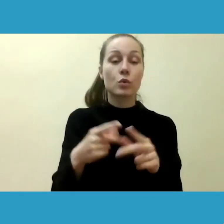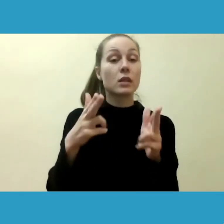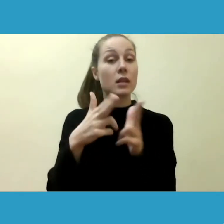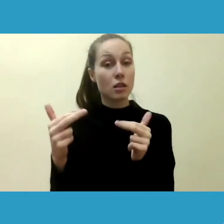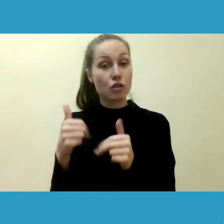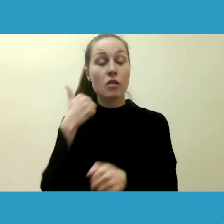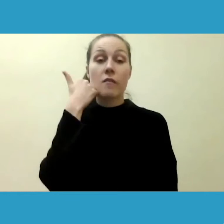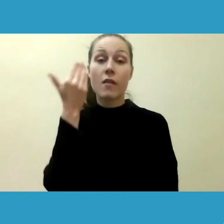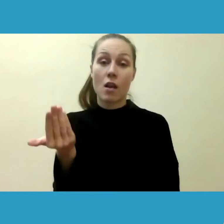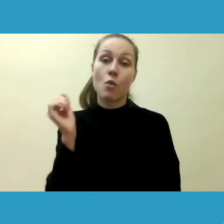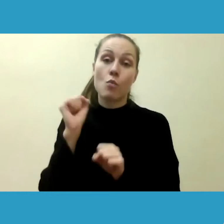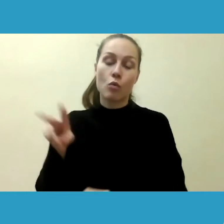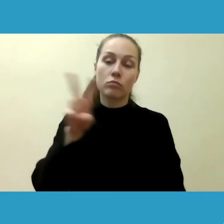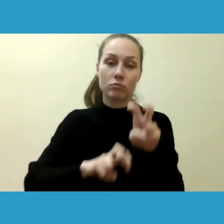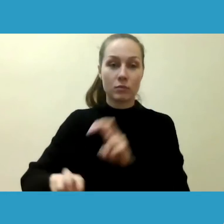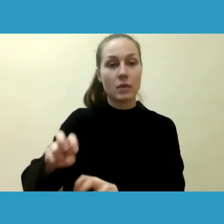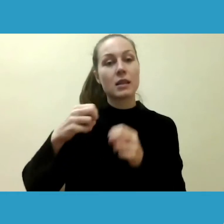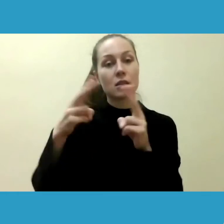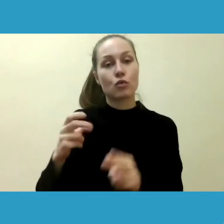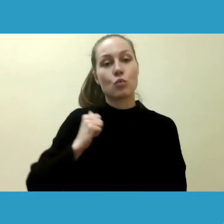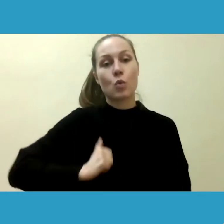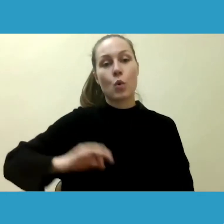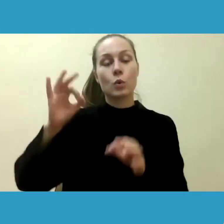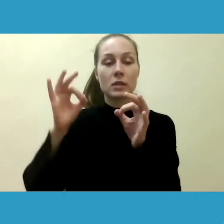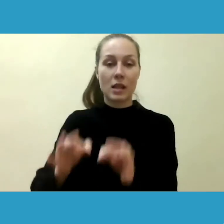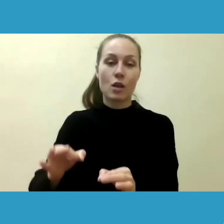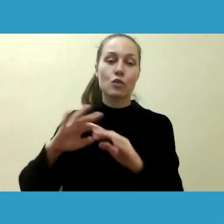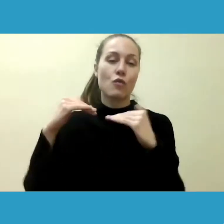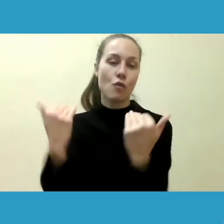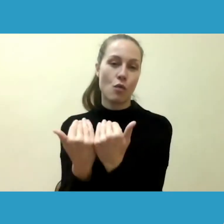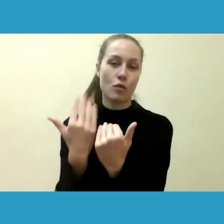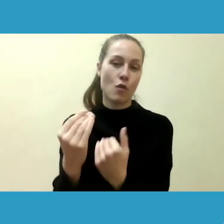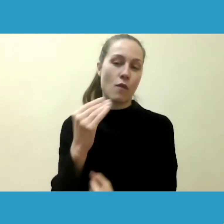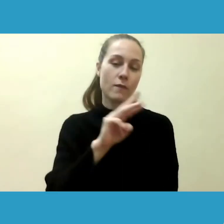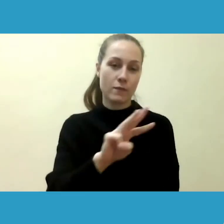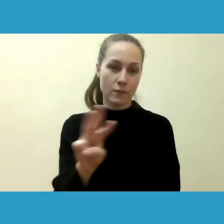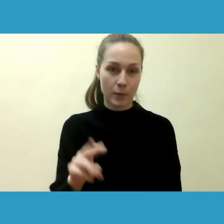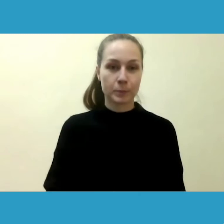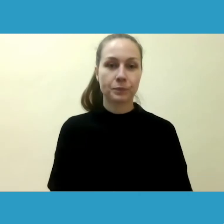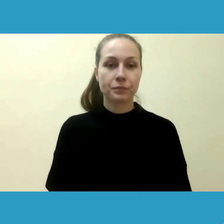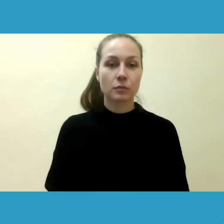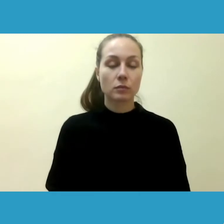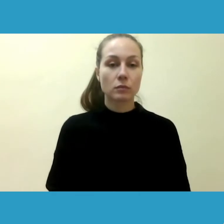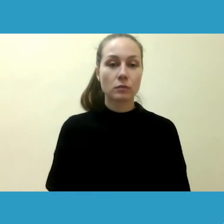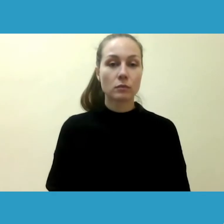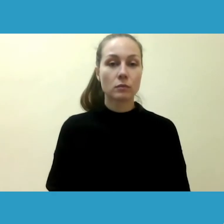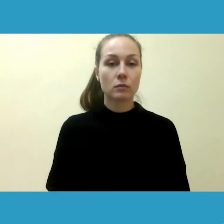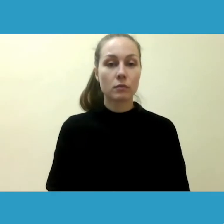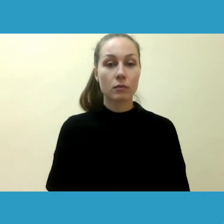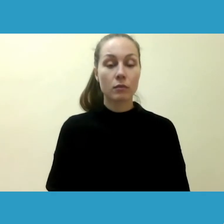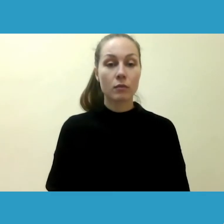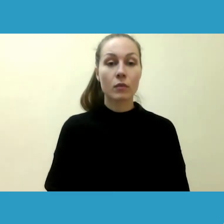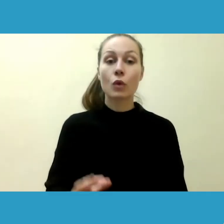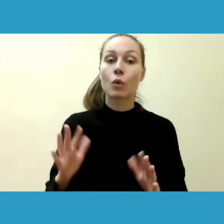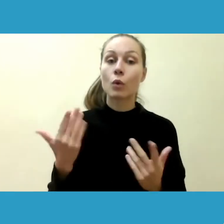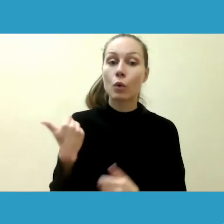vėliau surasti nacionalinio žmogaus teisų formo interneto svetainyje. Bet to, jeigu